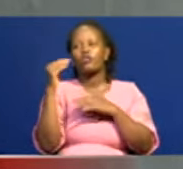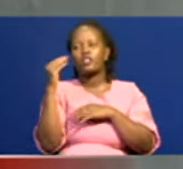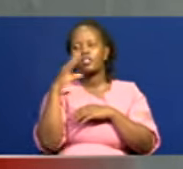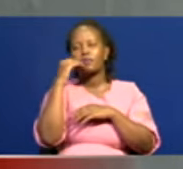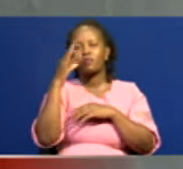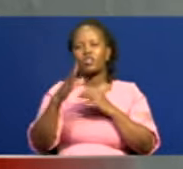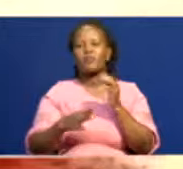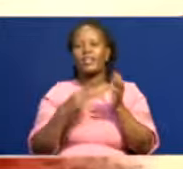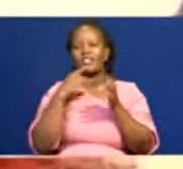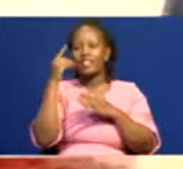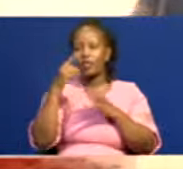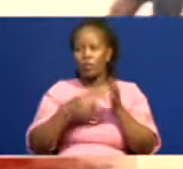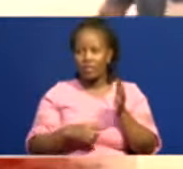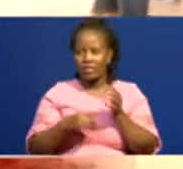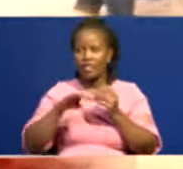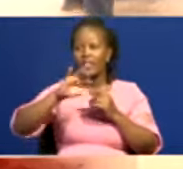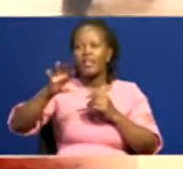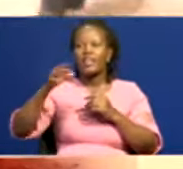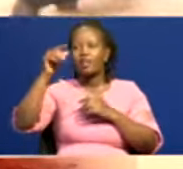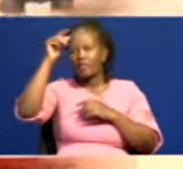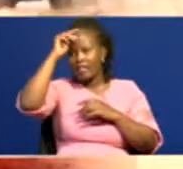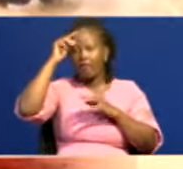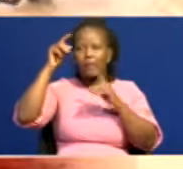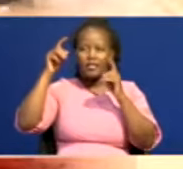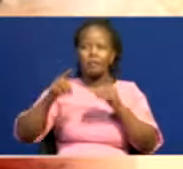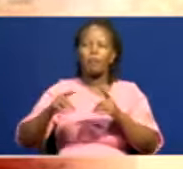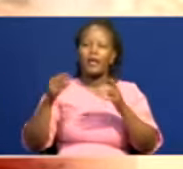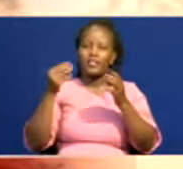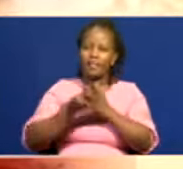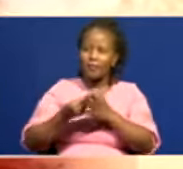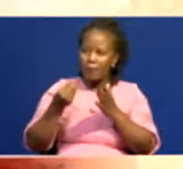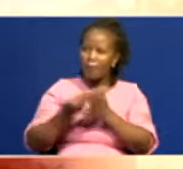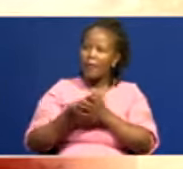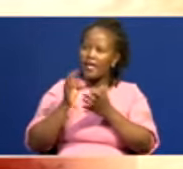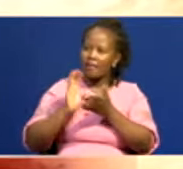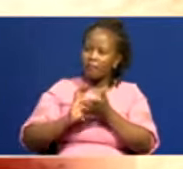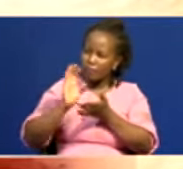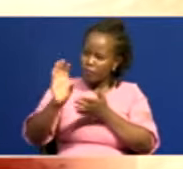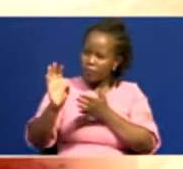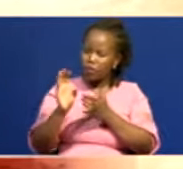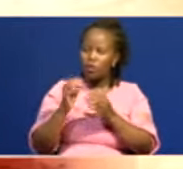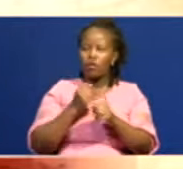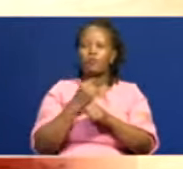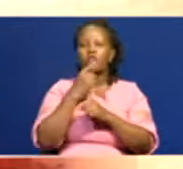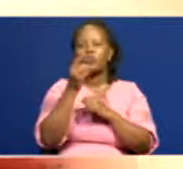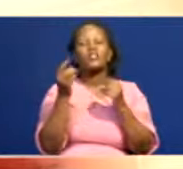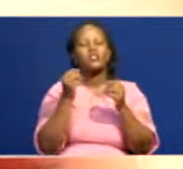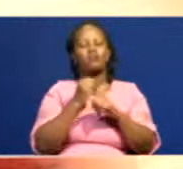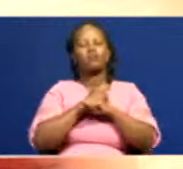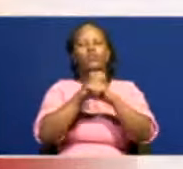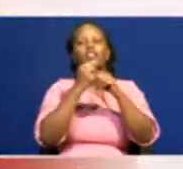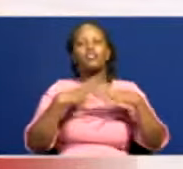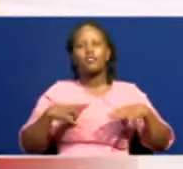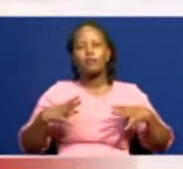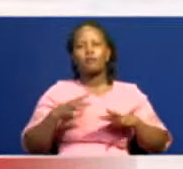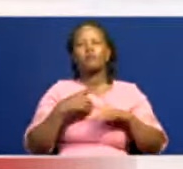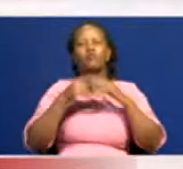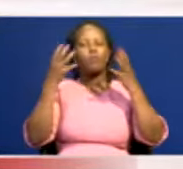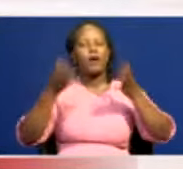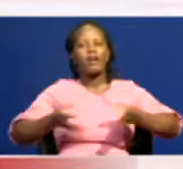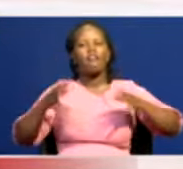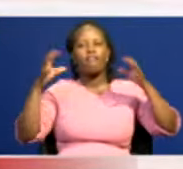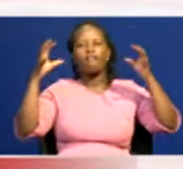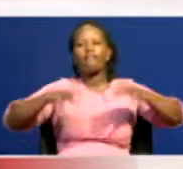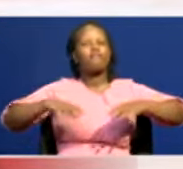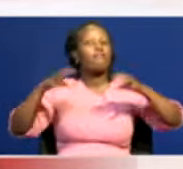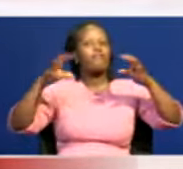kaunti hazine abudi kutenga feather kutoka kwa mwapato ya ugavi wa shuru ili kugaramia athari za mvua ya El Nino. Hussein